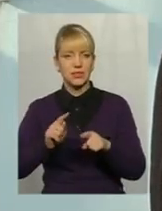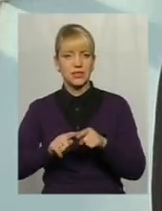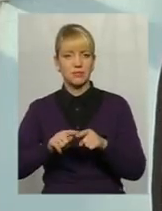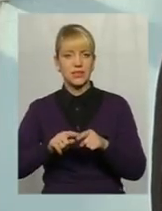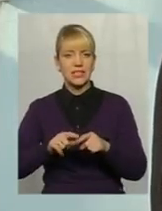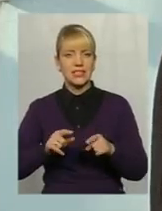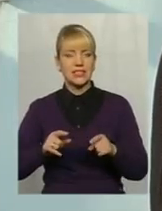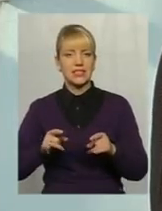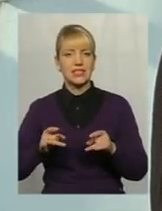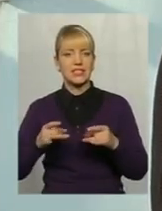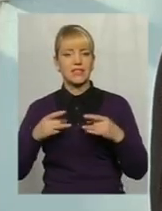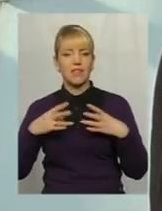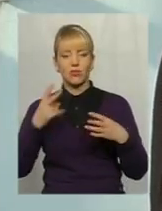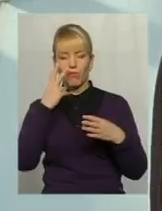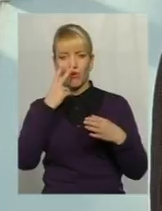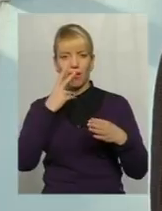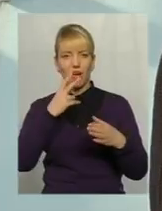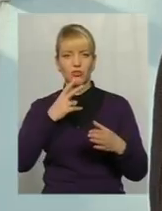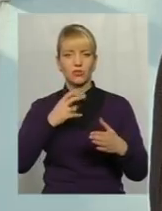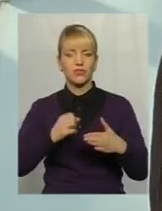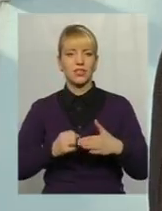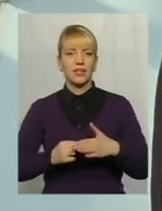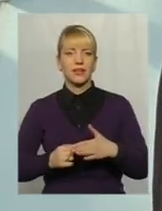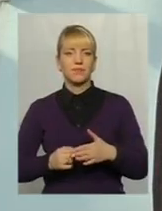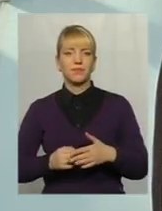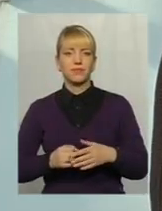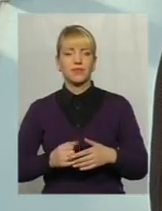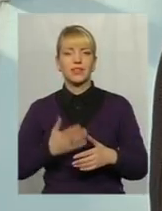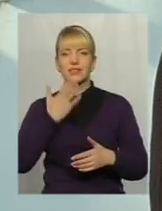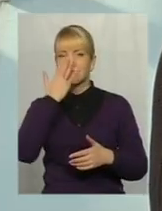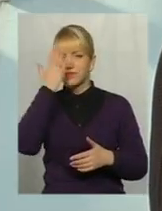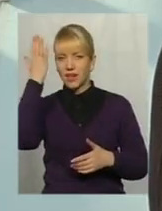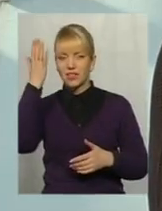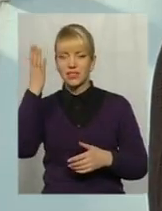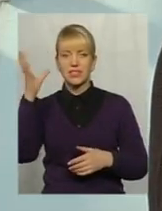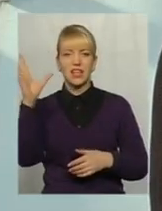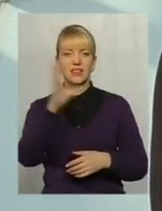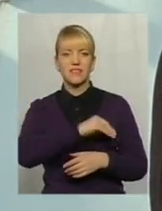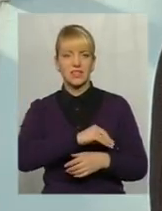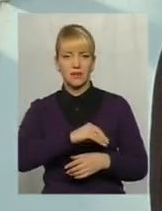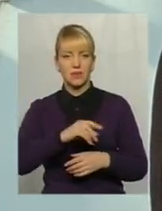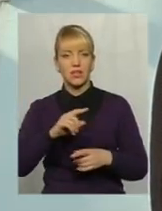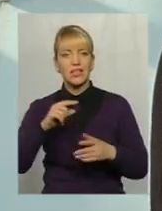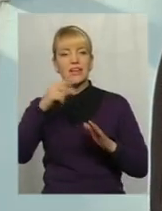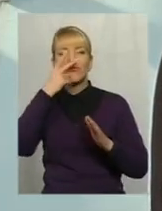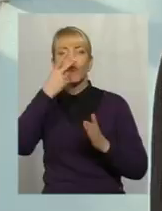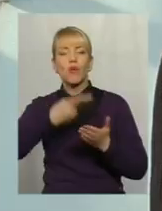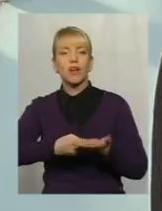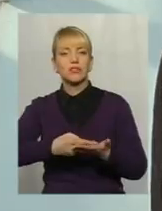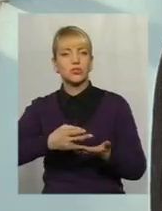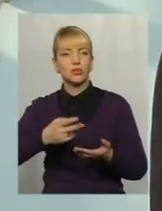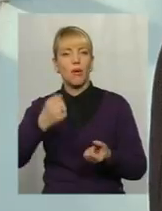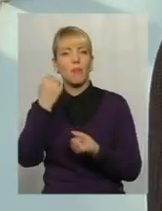показують зверхність над всією планетою. Ось, дивіться, ми, саме 9 травня, вони показують